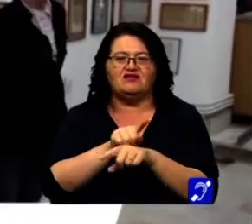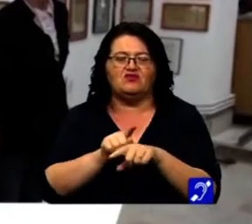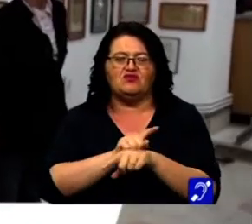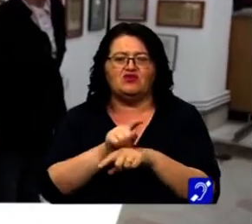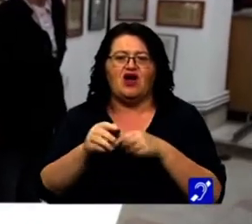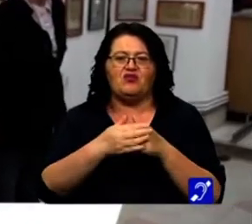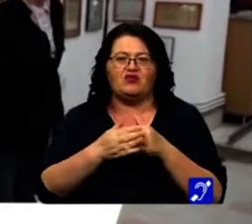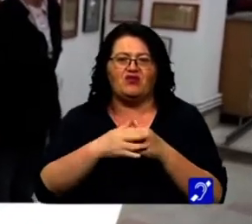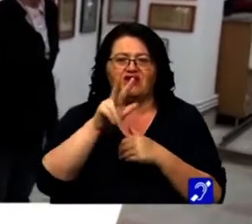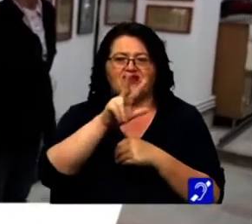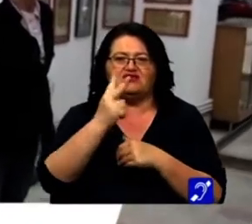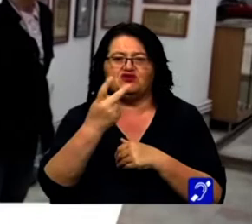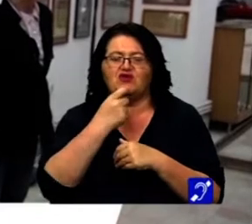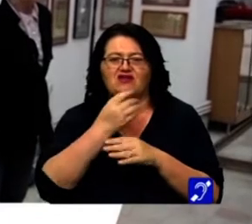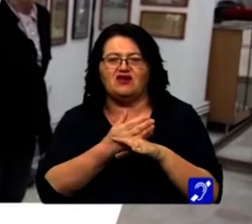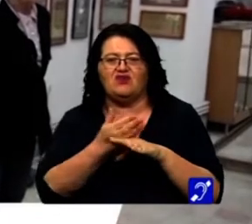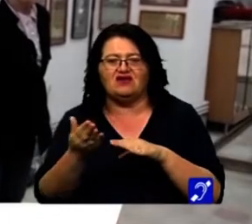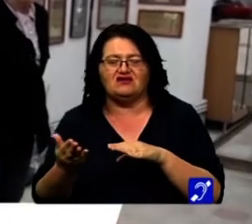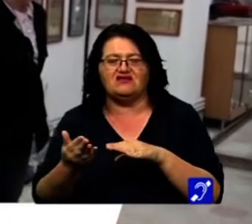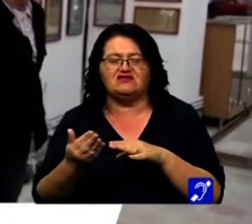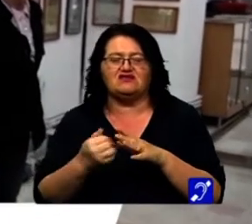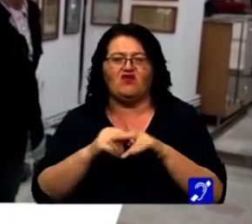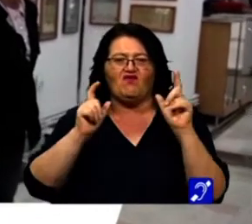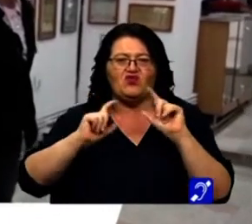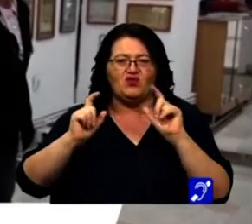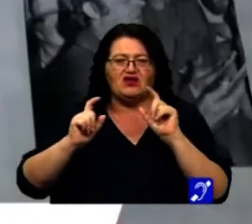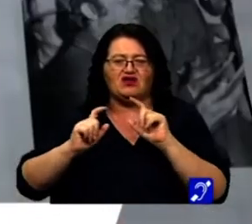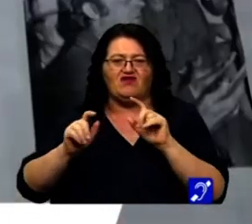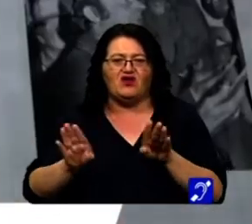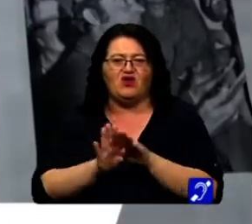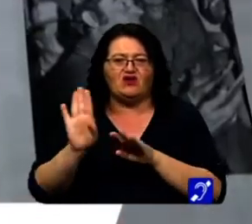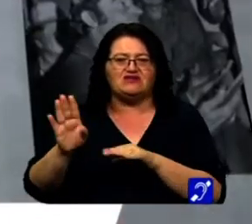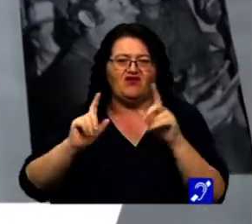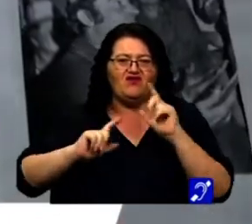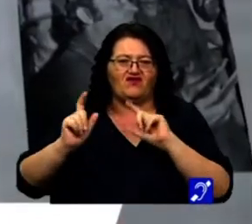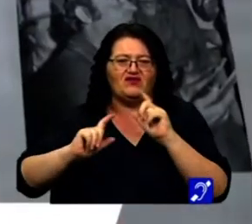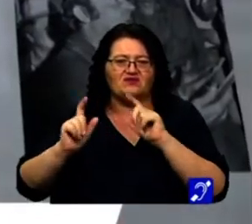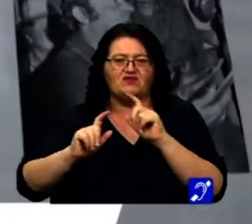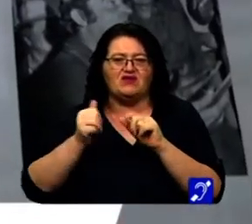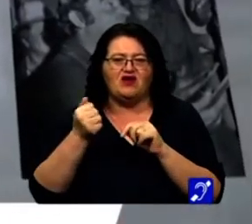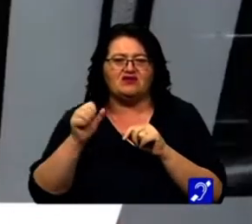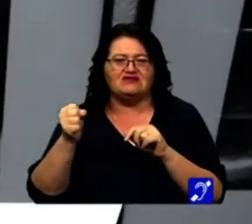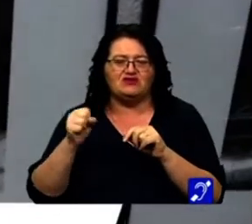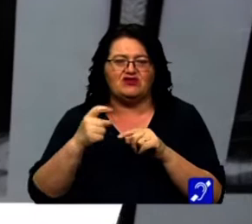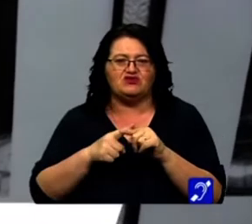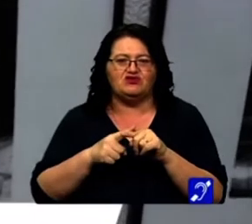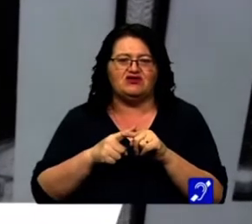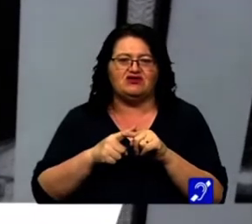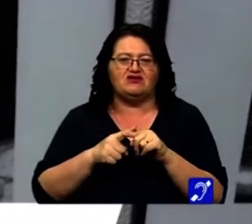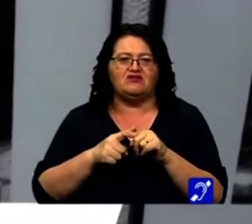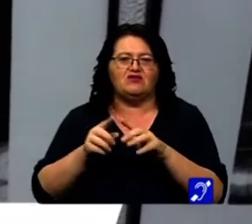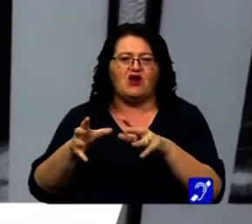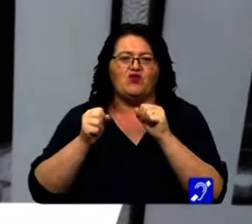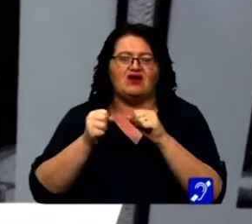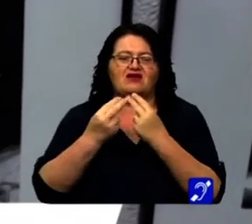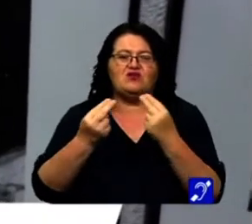Aproape 32 de ani mai târziu, fotografiile, surprinse atunci de colegul său, fotoreporterul Aurel Sănulescu și recuperate de